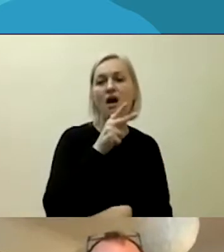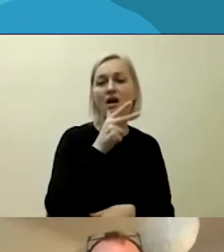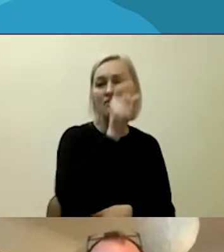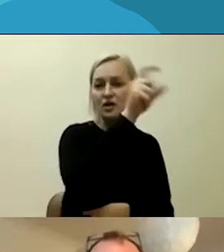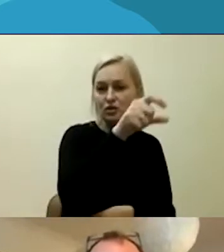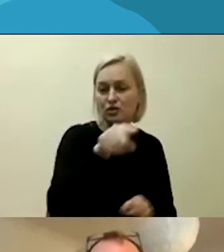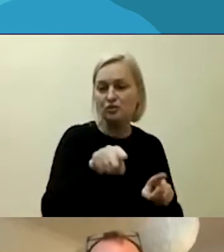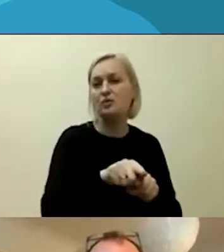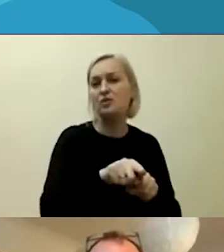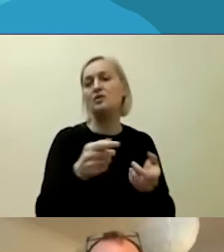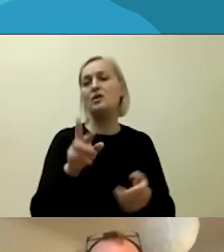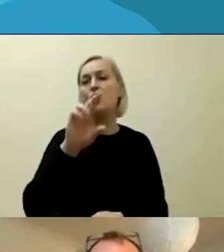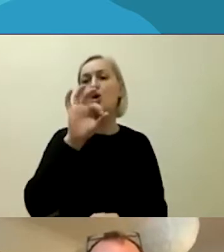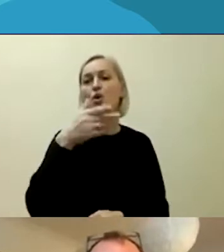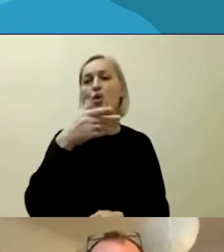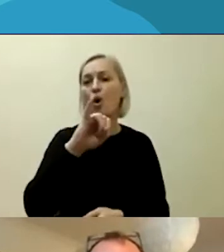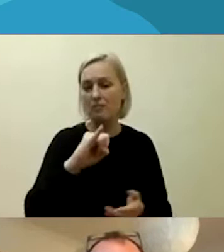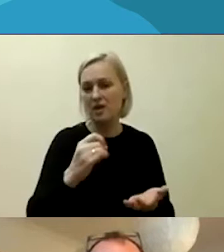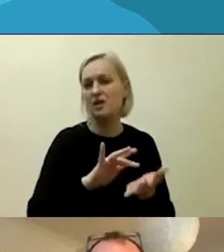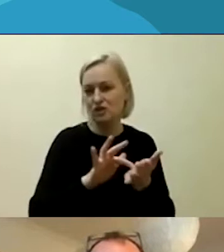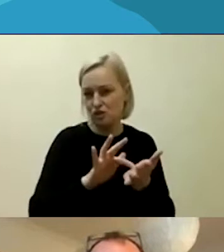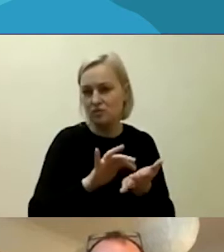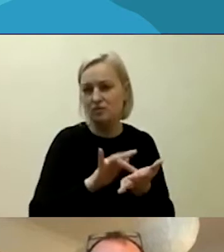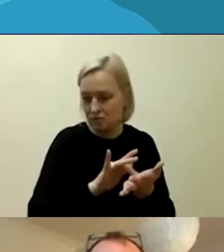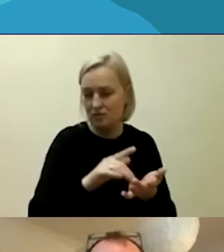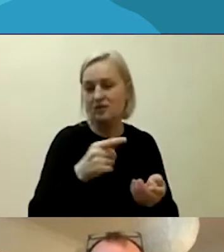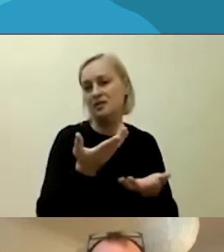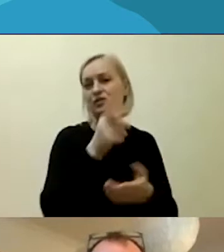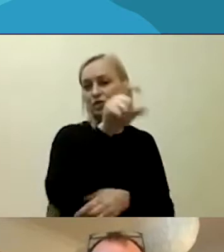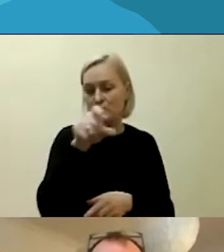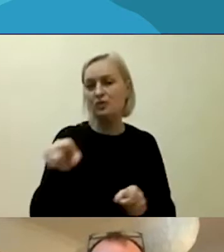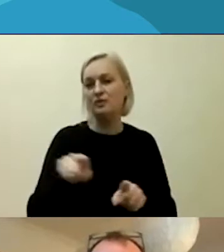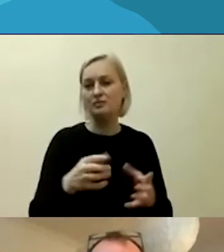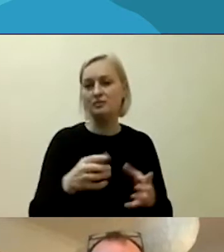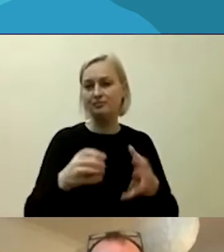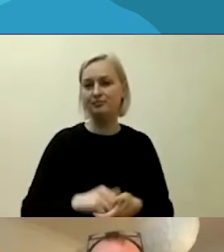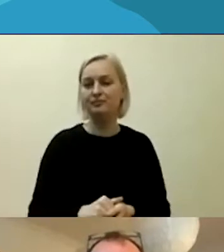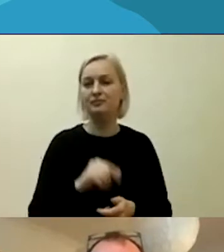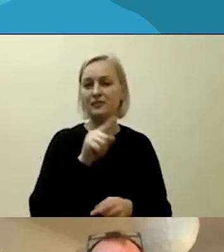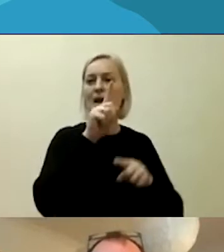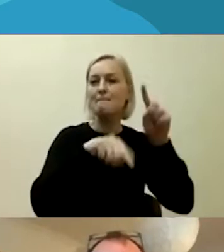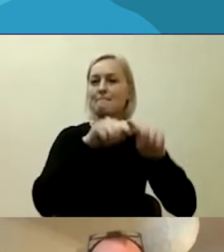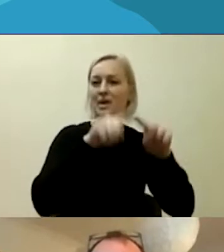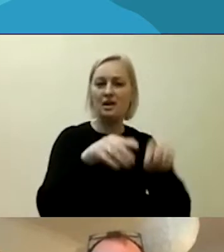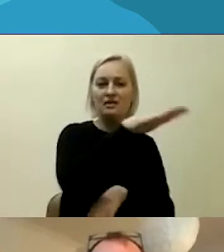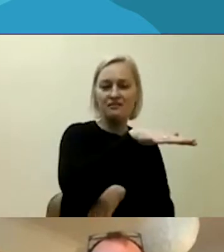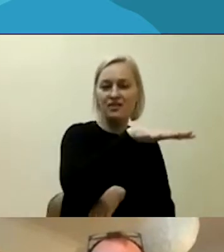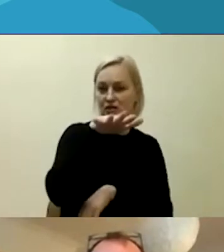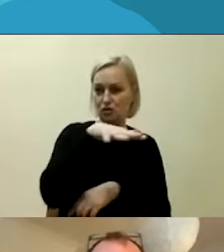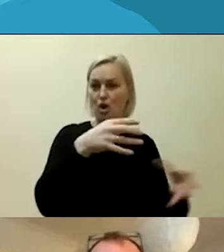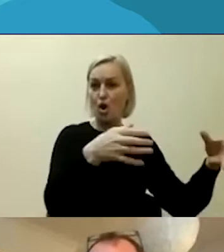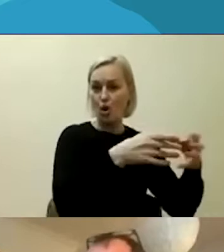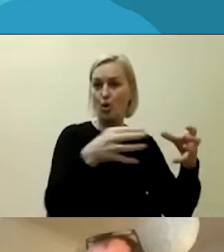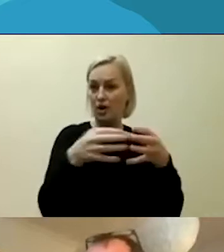romų tautybės žmonės ir taip toliau. Tai yra pilietinės visuomenės organizacijos ir